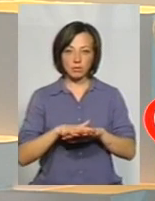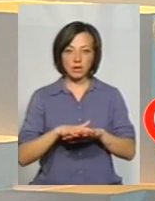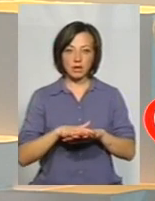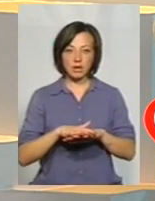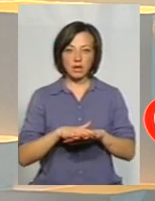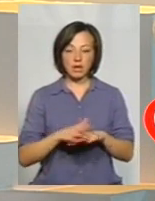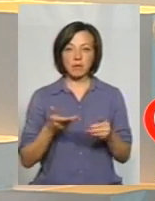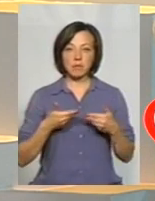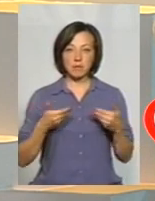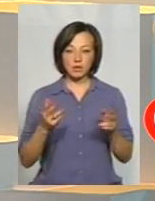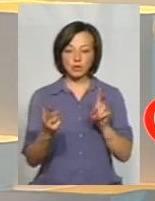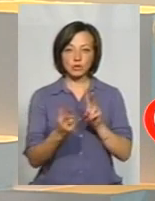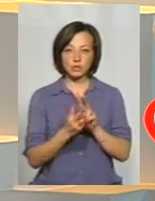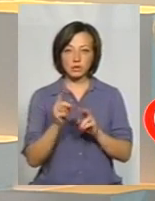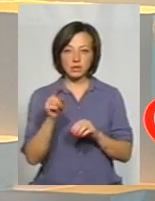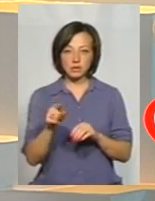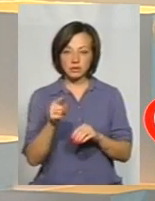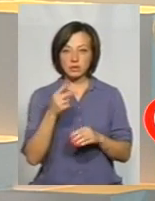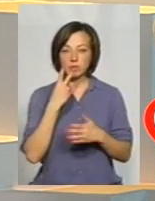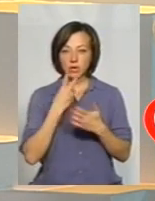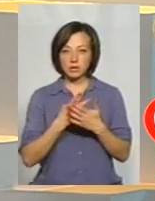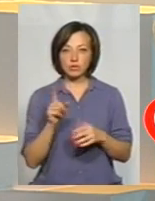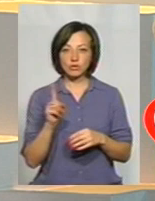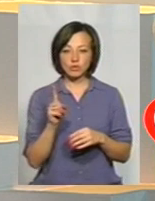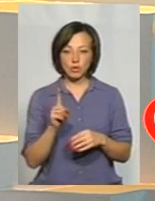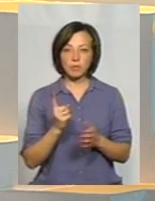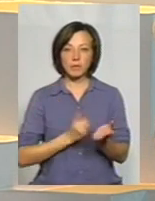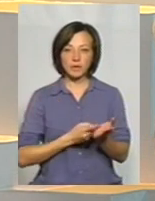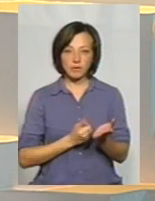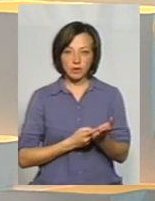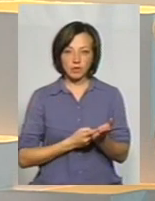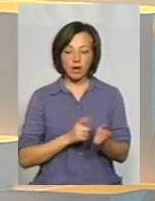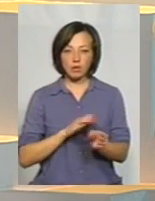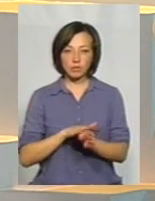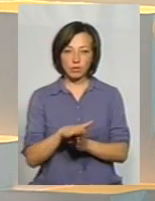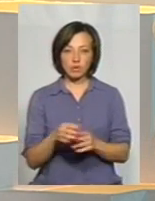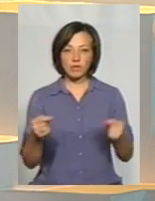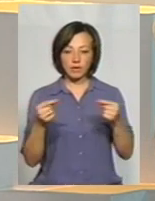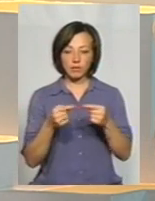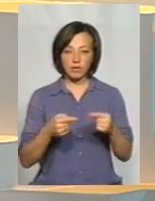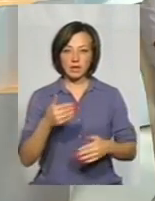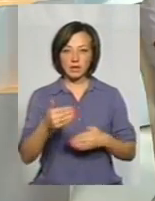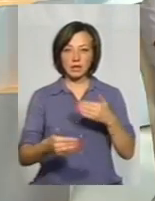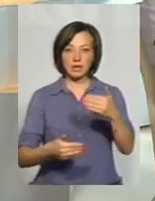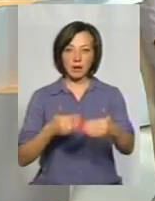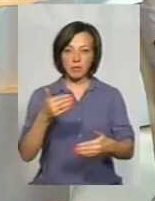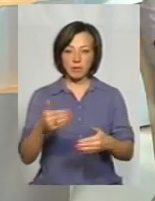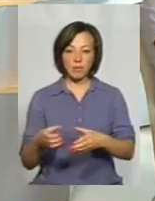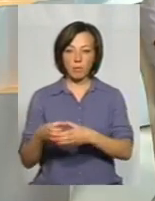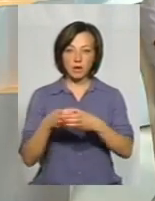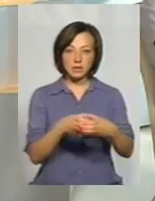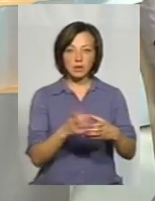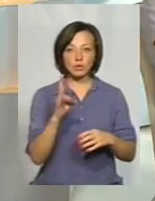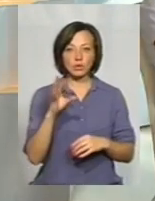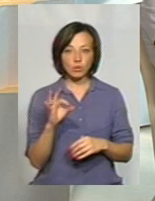Моя зустріч з ними показала те, що вони підтверджують абсолютно повільні темпи мобілізації, але в